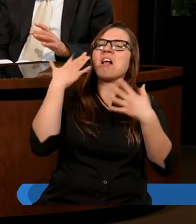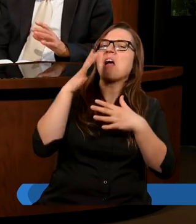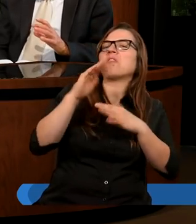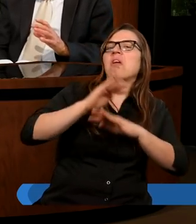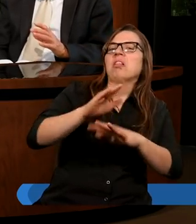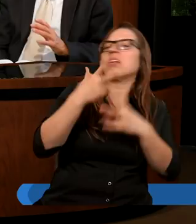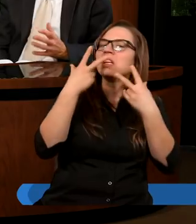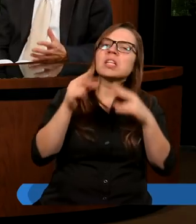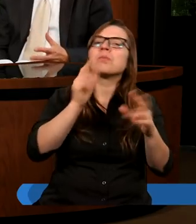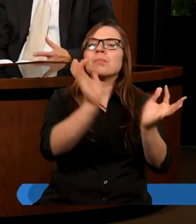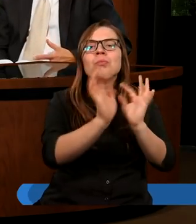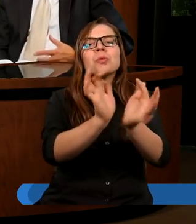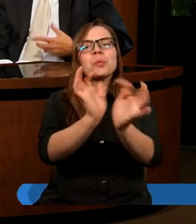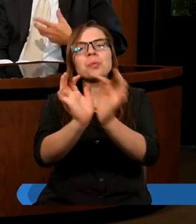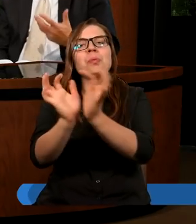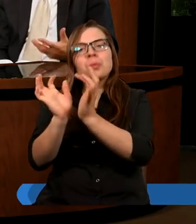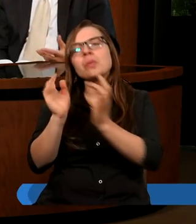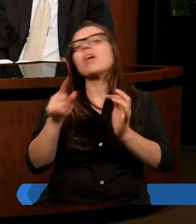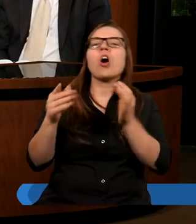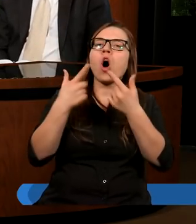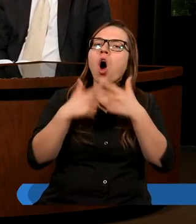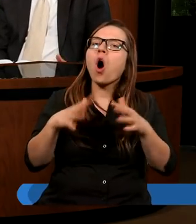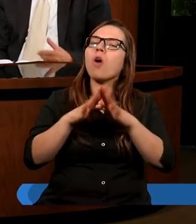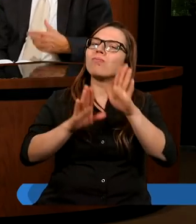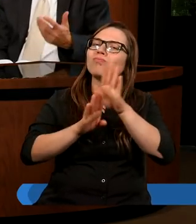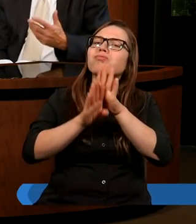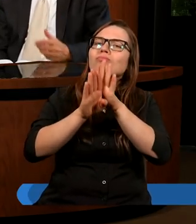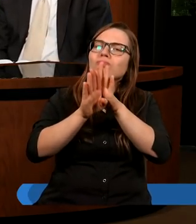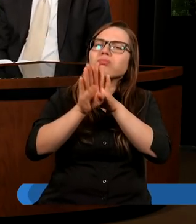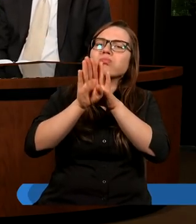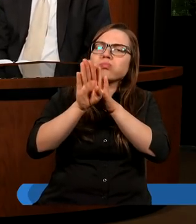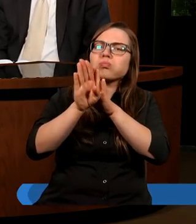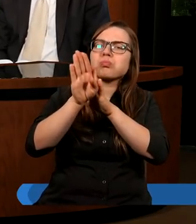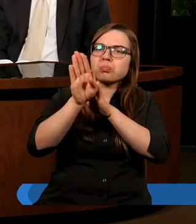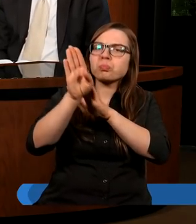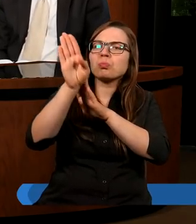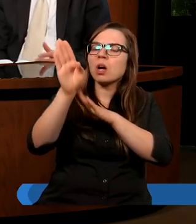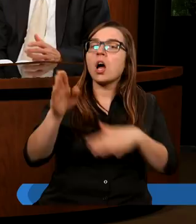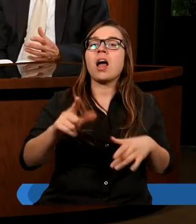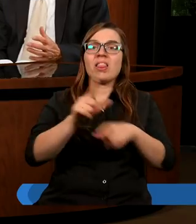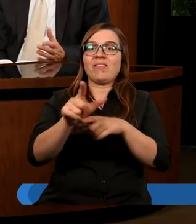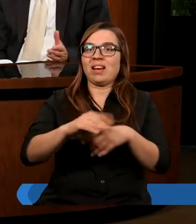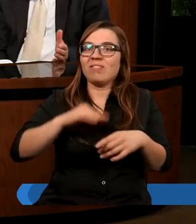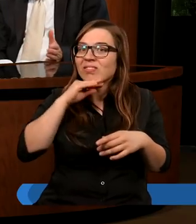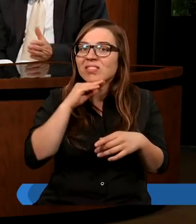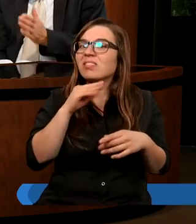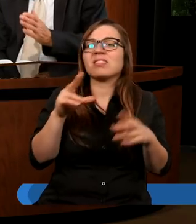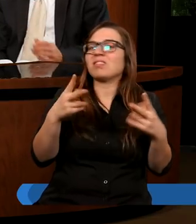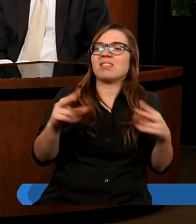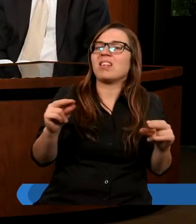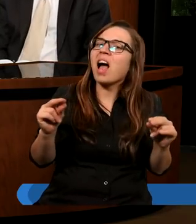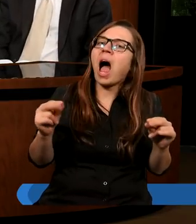To podstawa tu jest to, że kościół wzrastał i już nie wystarczyło dwunastu apostołów,